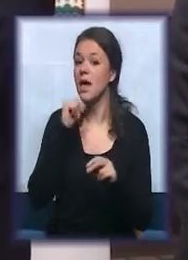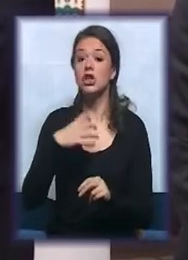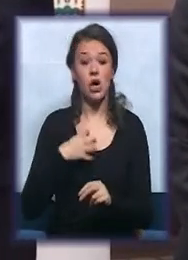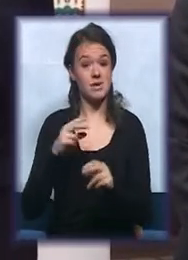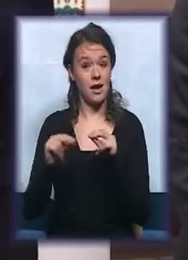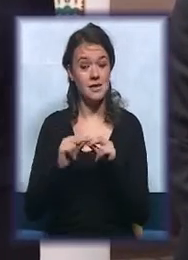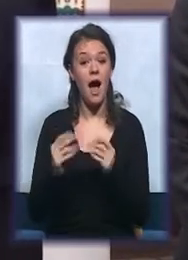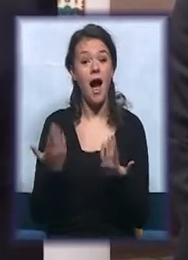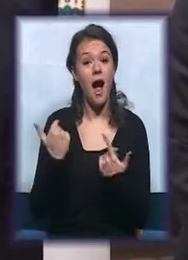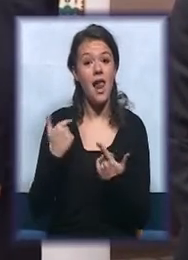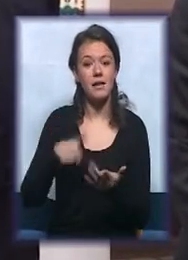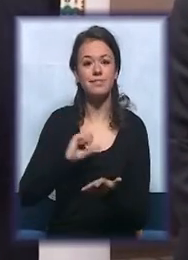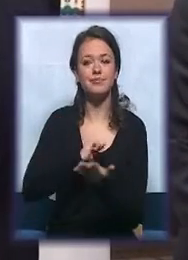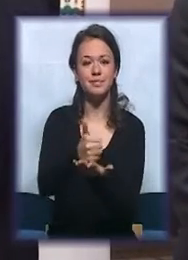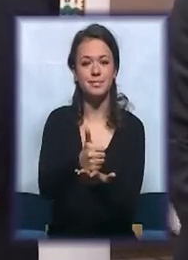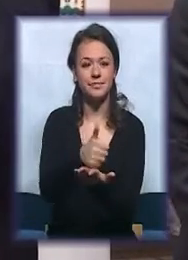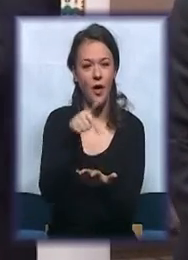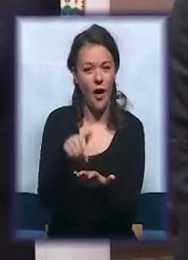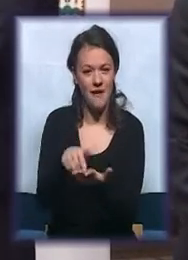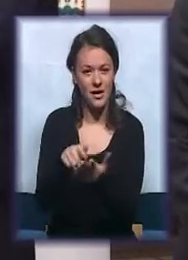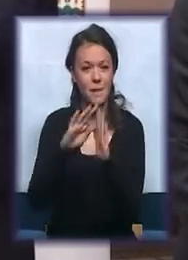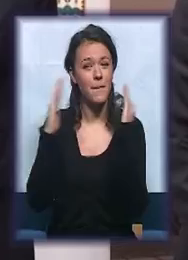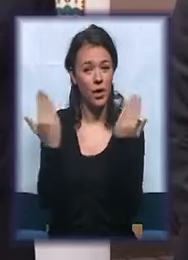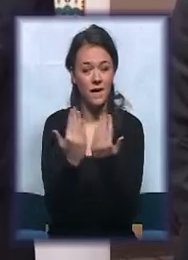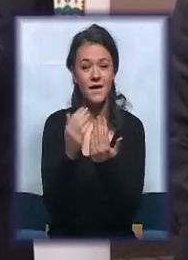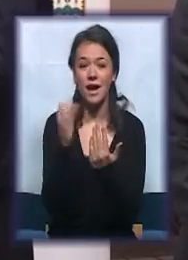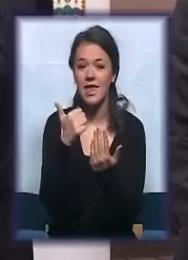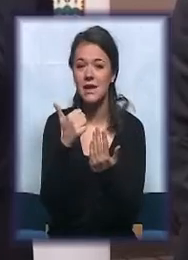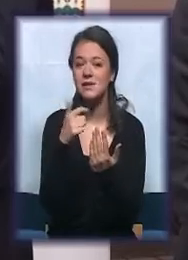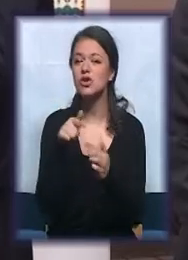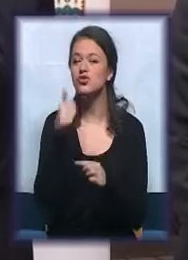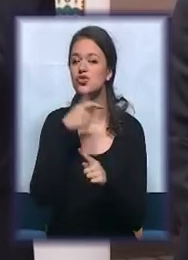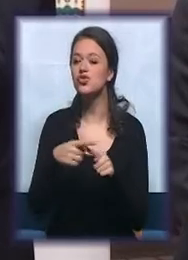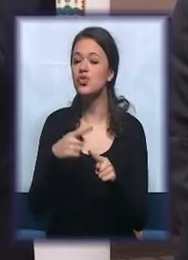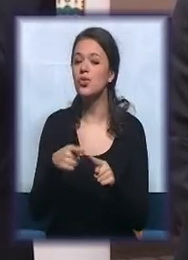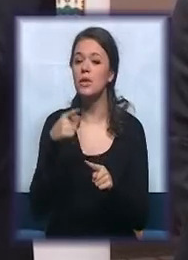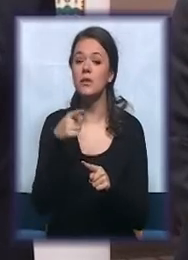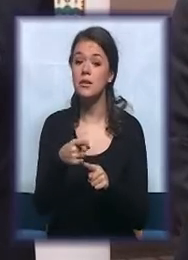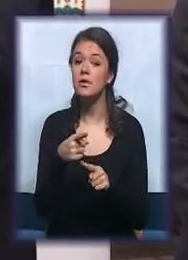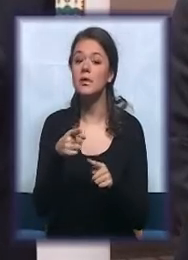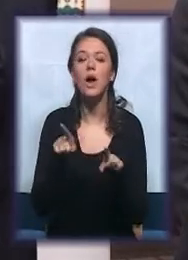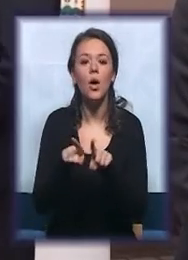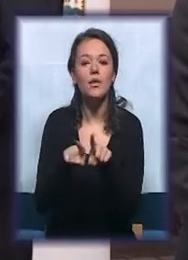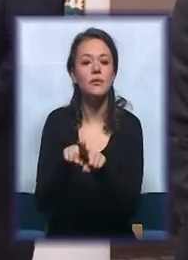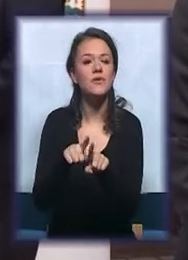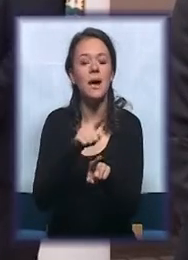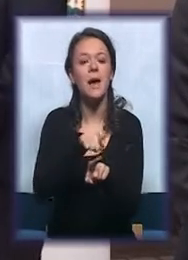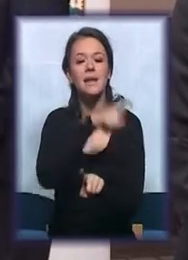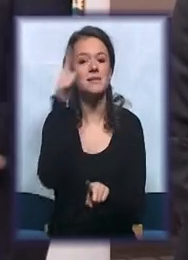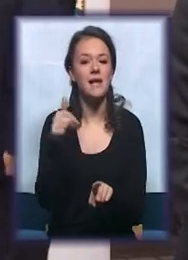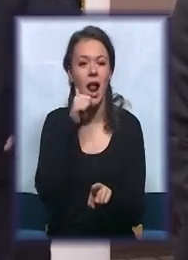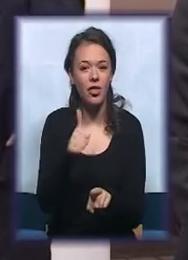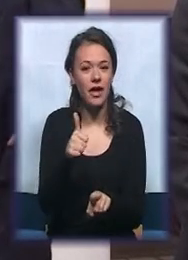ovakvog jednog organizovanog boravka jeste pre svega što je zapravo on paralela onom celodnevnom boravku u